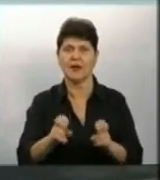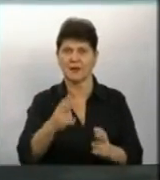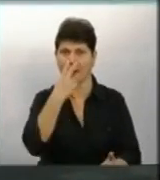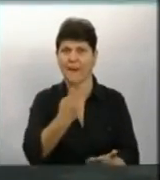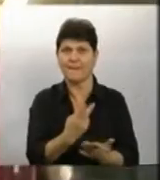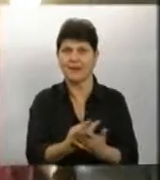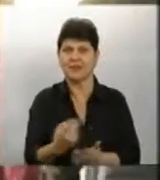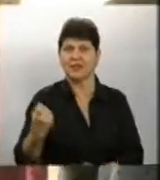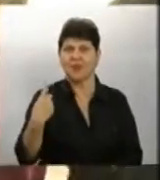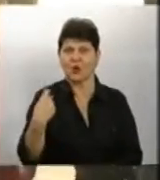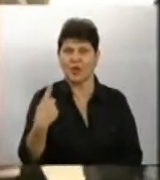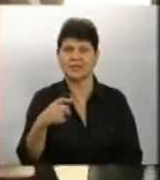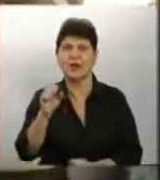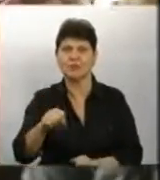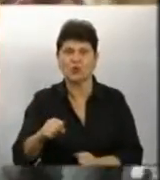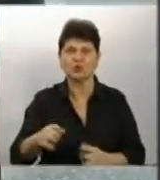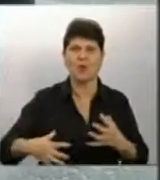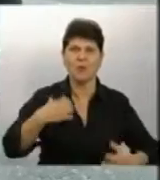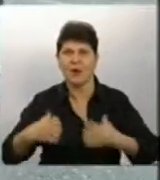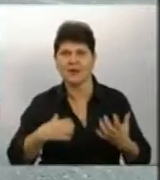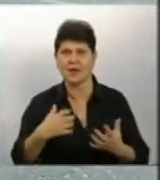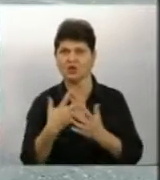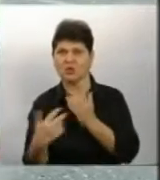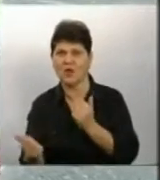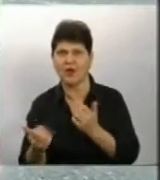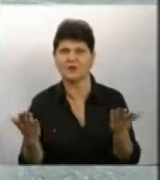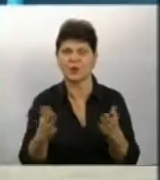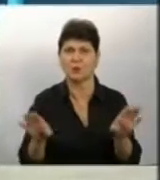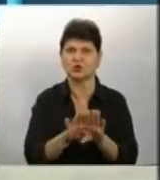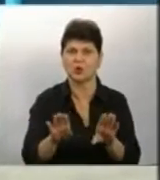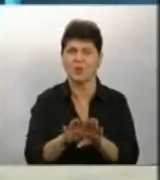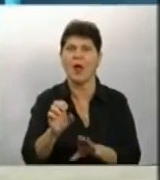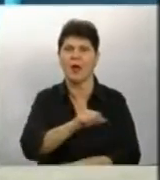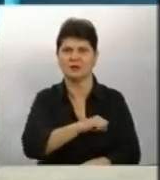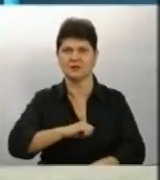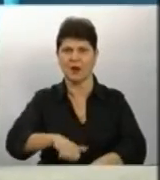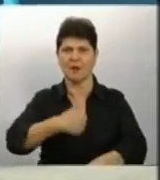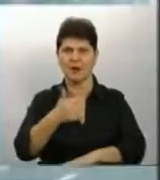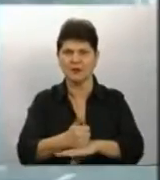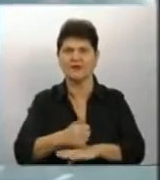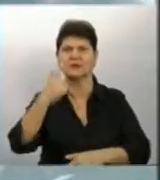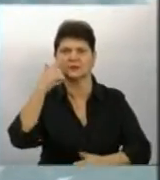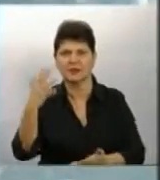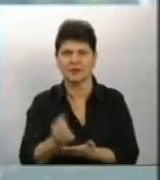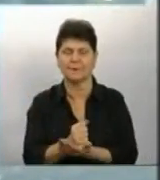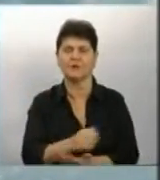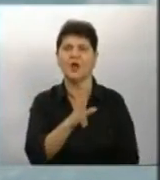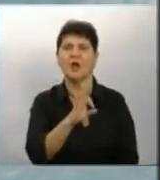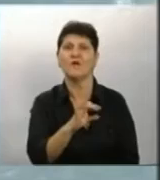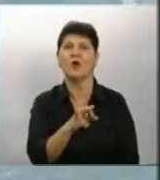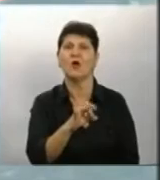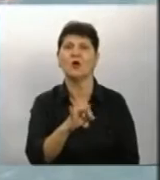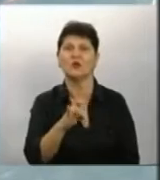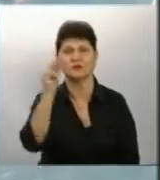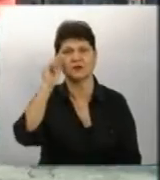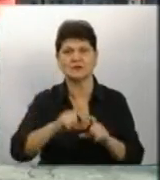людина десь в паніці, сховалася в якомусь шкафові Саме главное – її знайти У Вороновицькій школі навчається